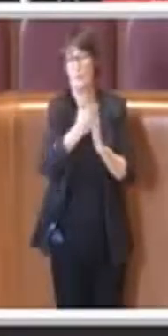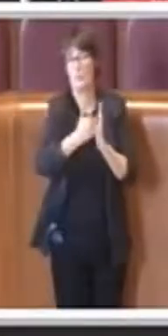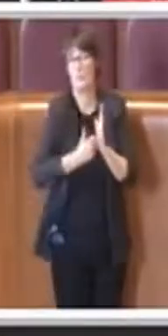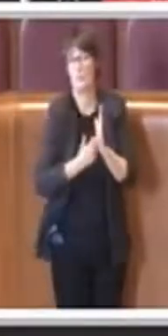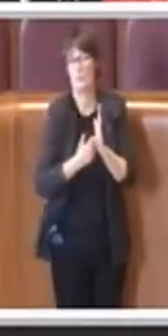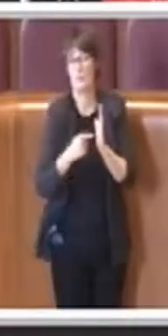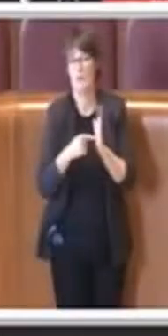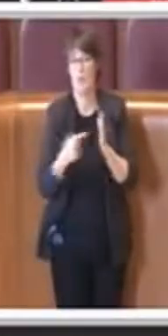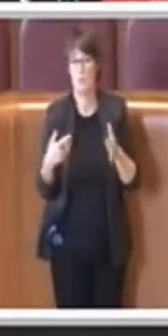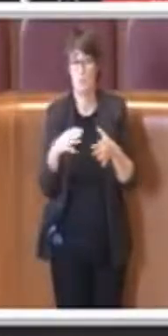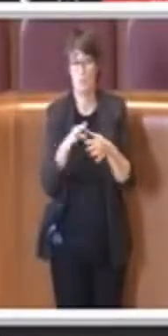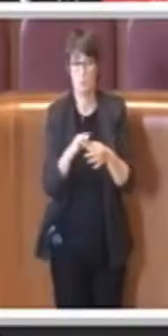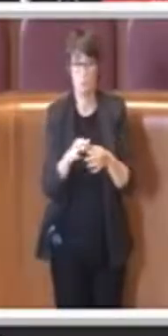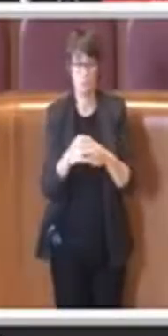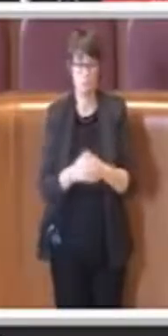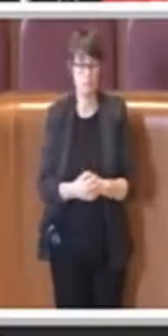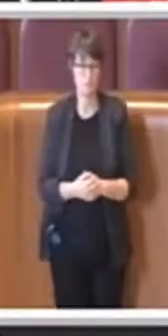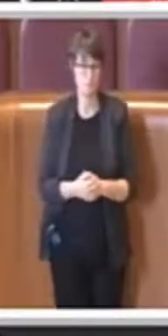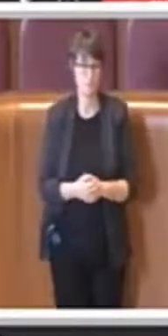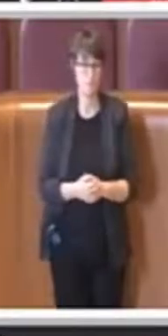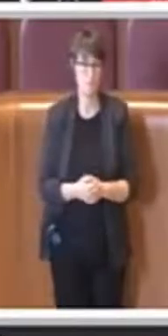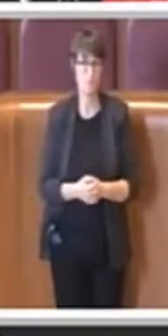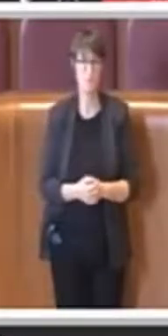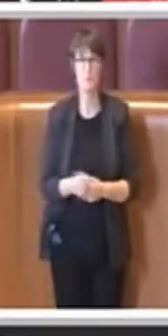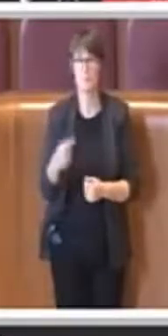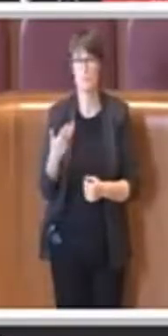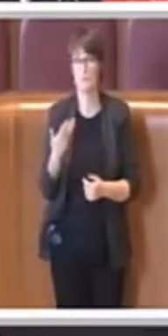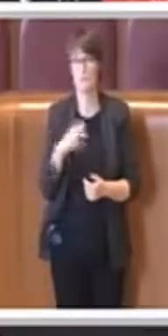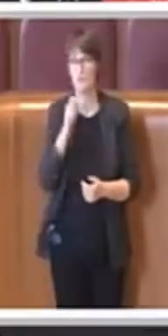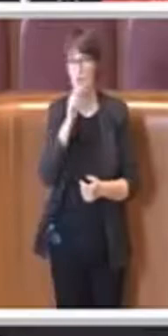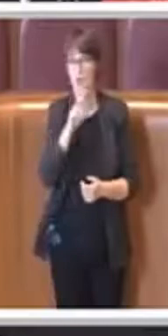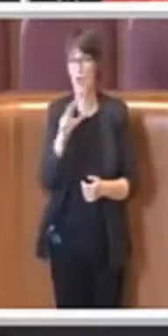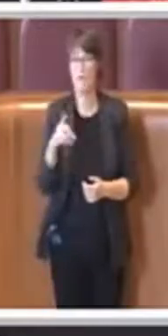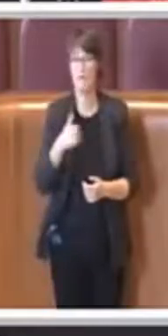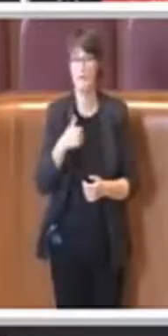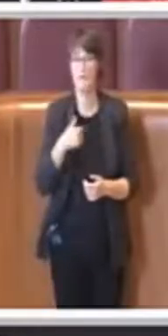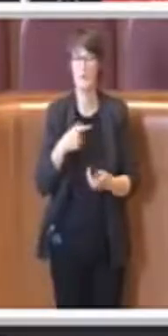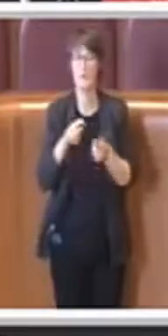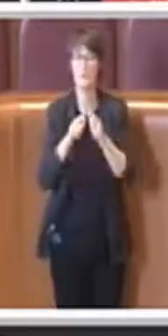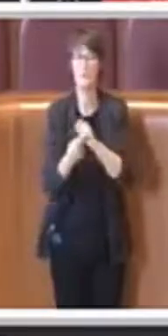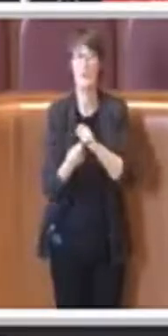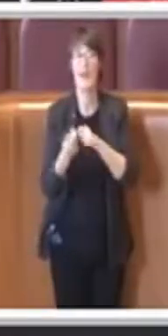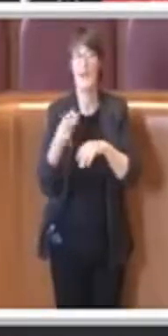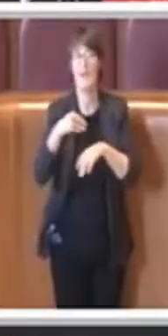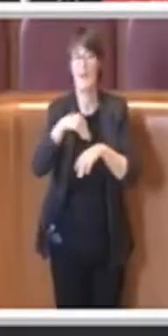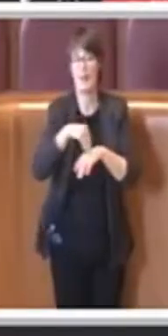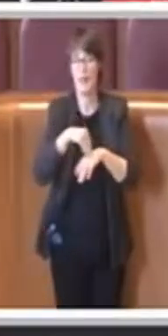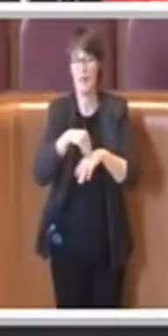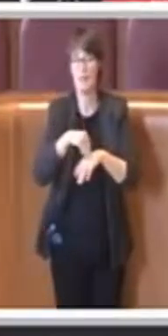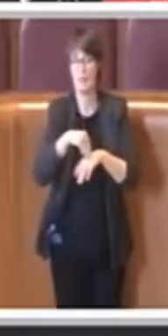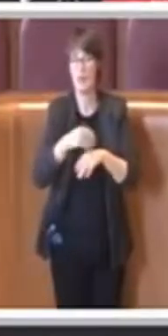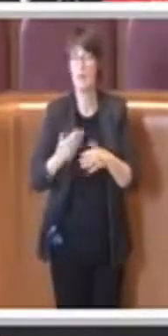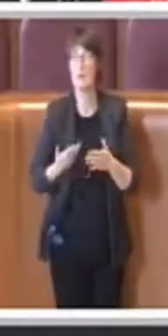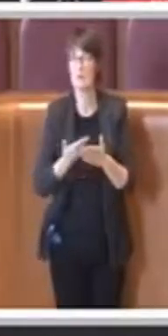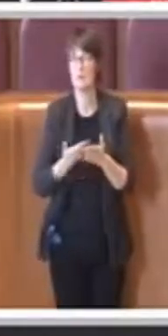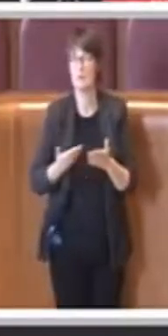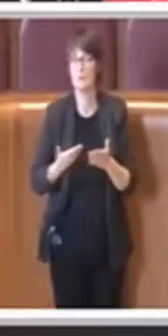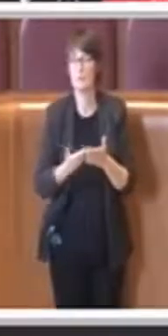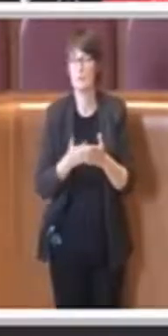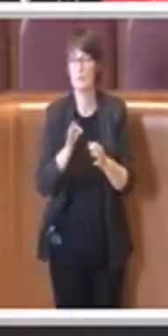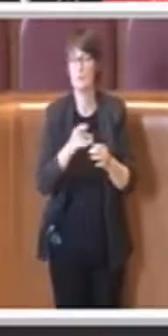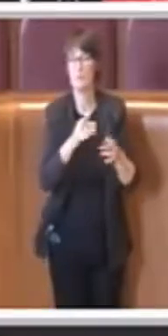subito, presentati da parte mia alcuni emendamenti legati ad alcune correzioni diciamo così